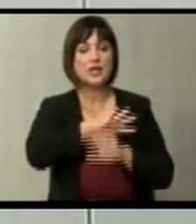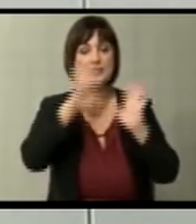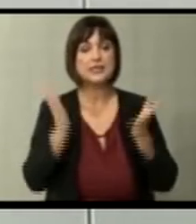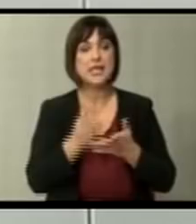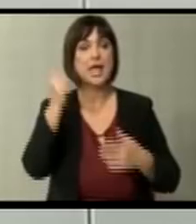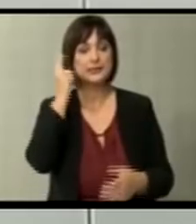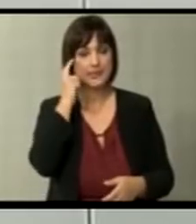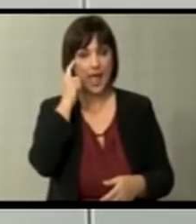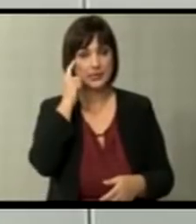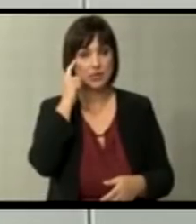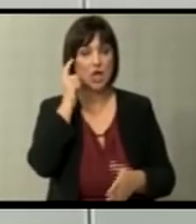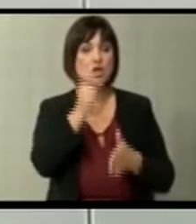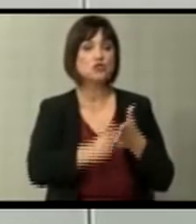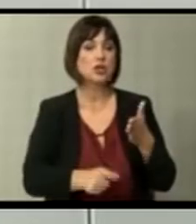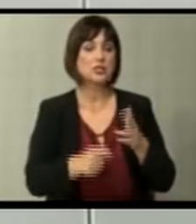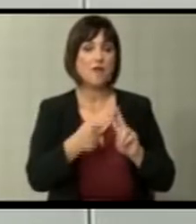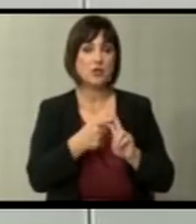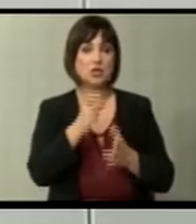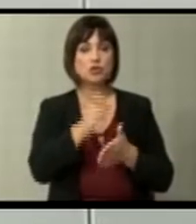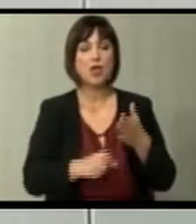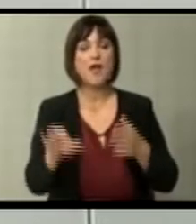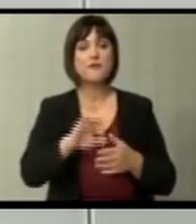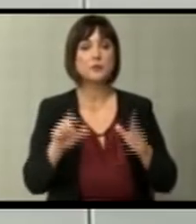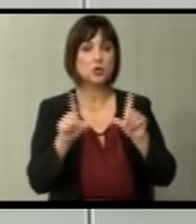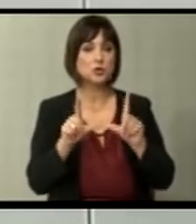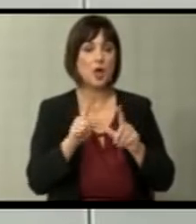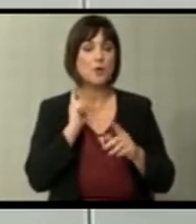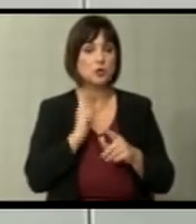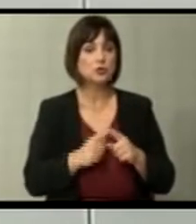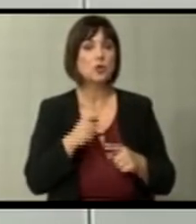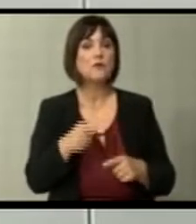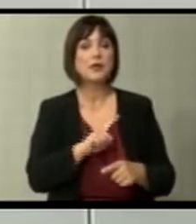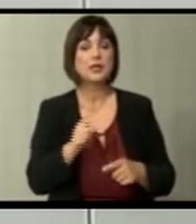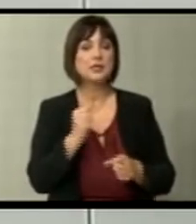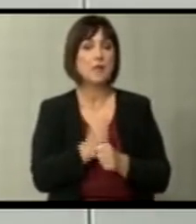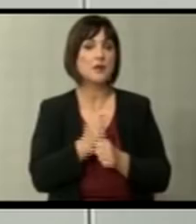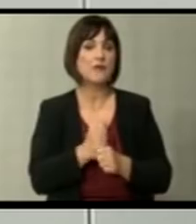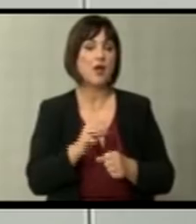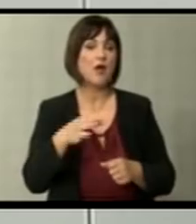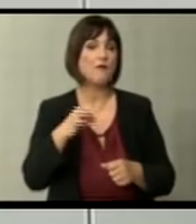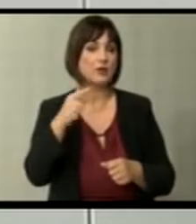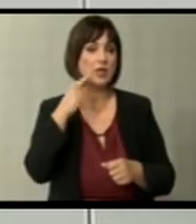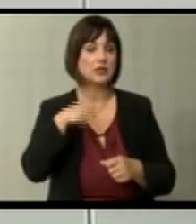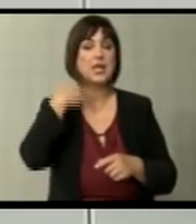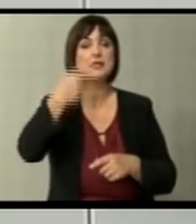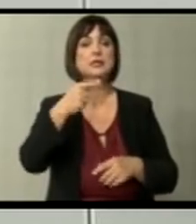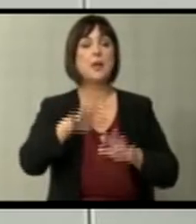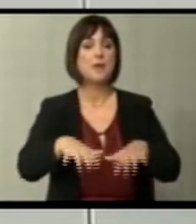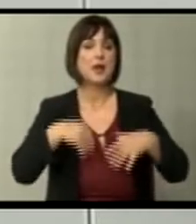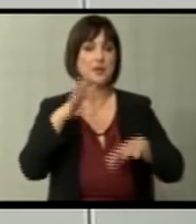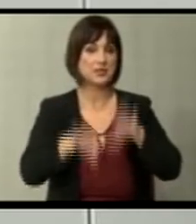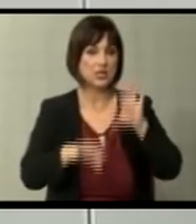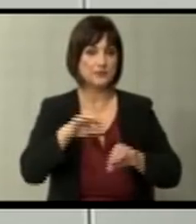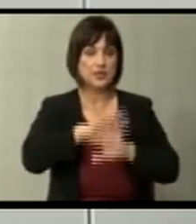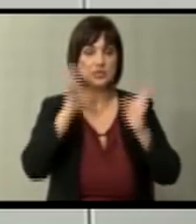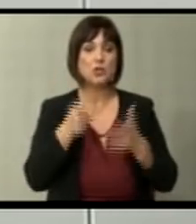знаат дека и членството во НАТО, и членството во Европска Тунија под дефиниција не те прави фаворитни следните парламентарни избори, сите овие држави